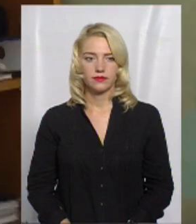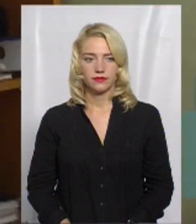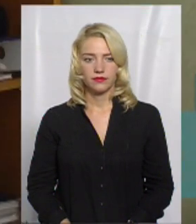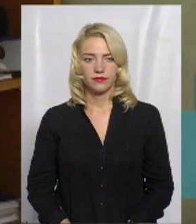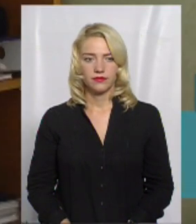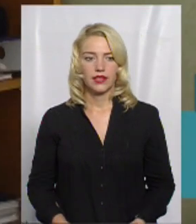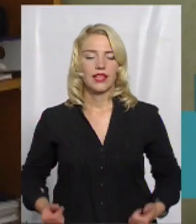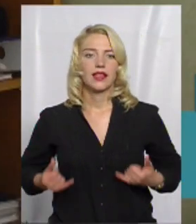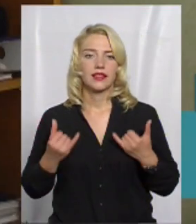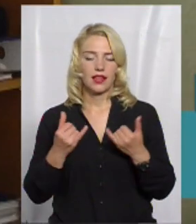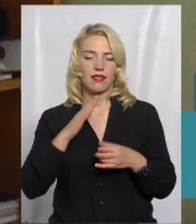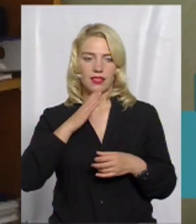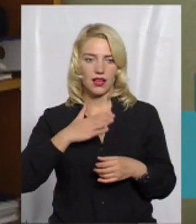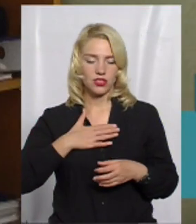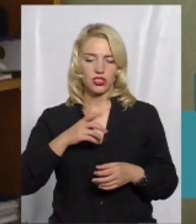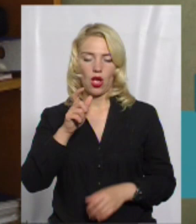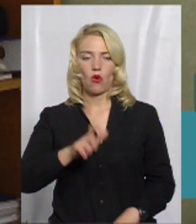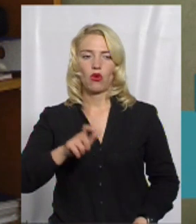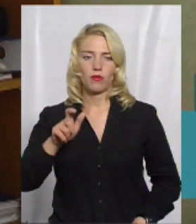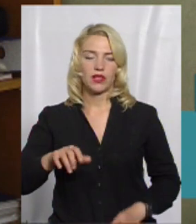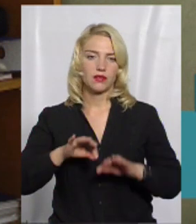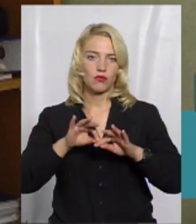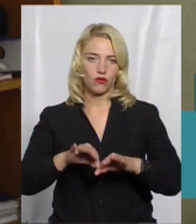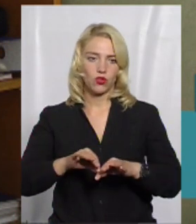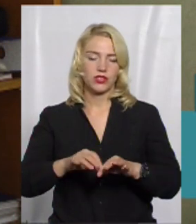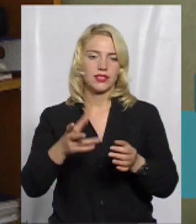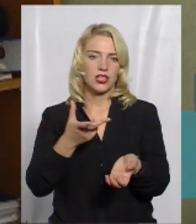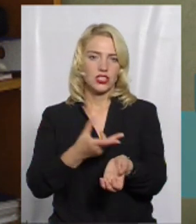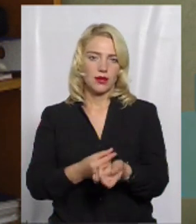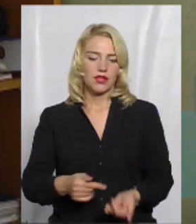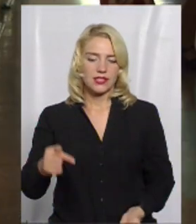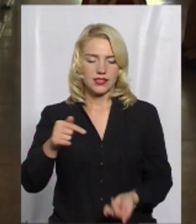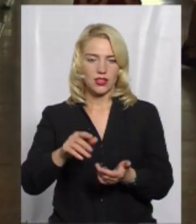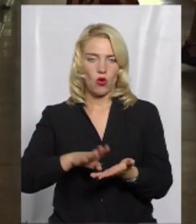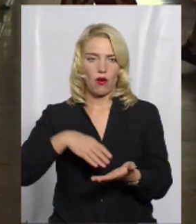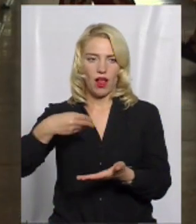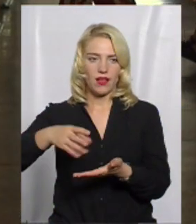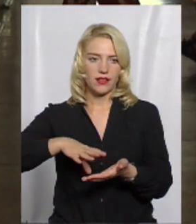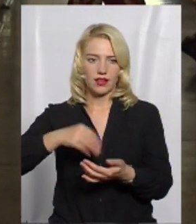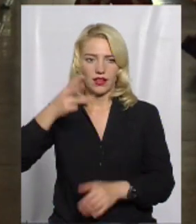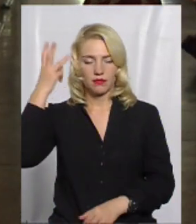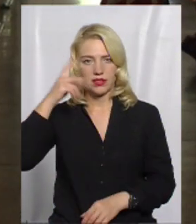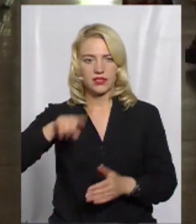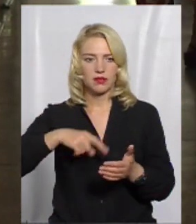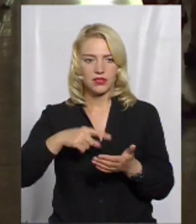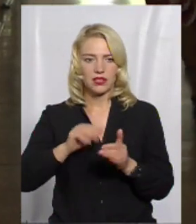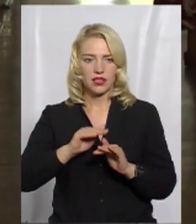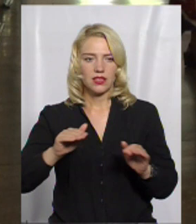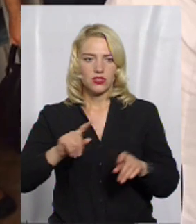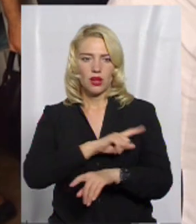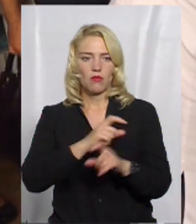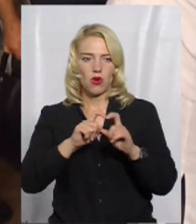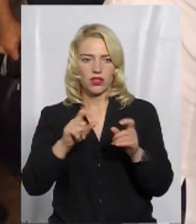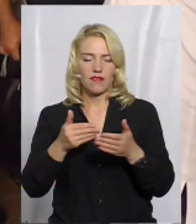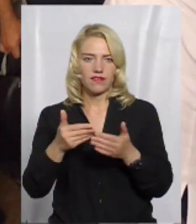Для наших громадян проводяться щеплення згідно календаря. У Хмельницькій міській дитячій поліклініці від